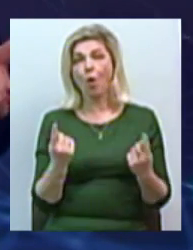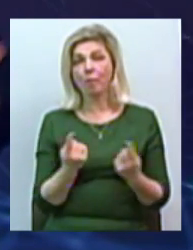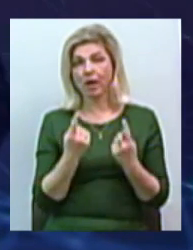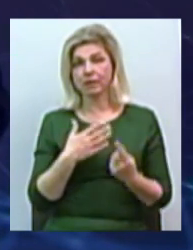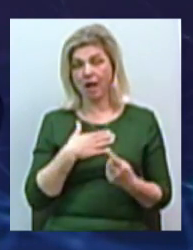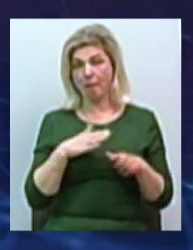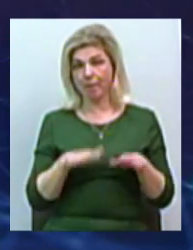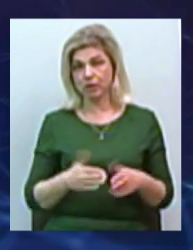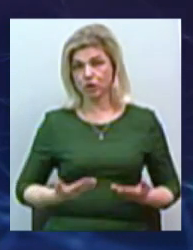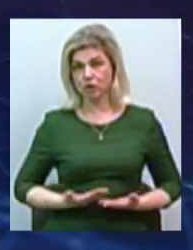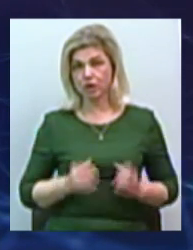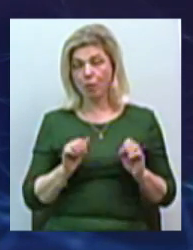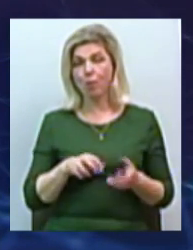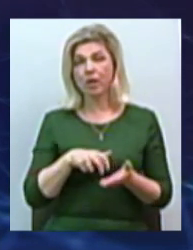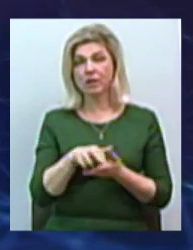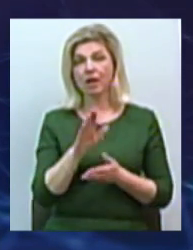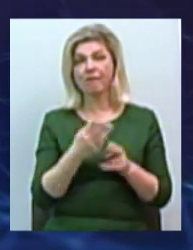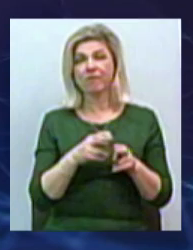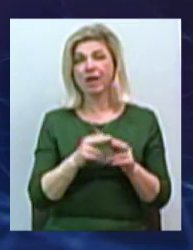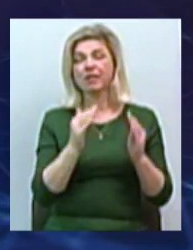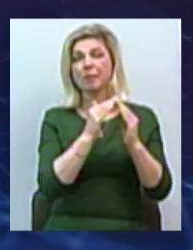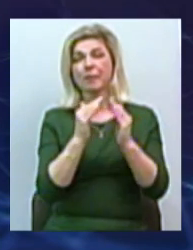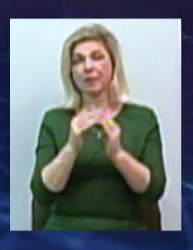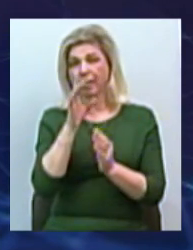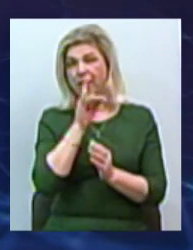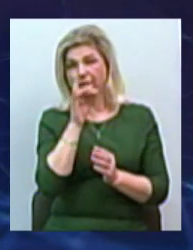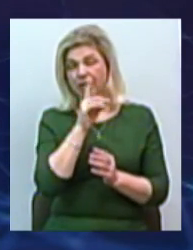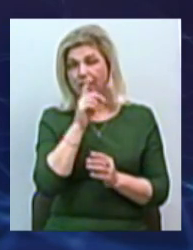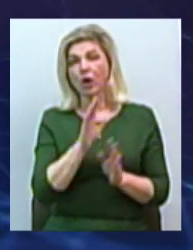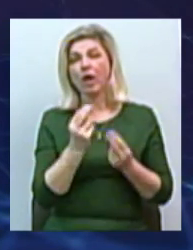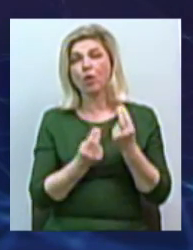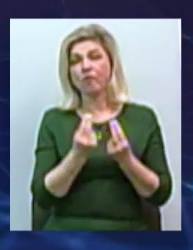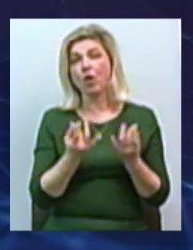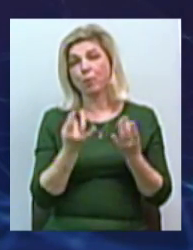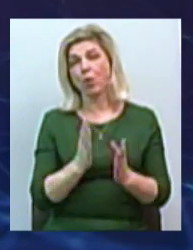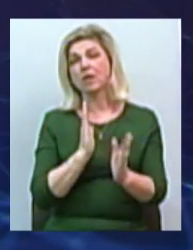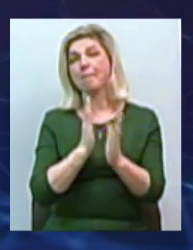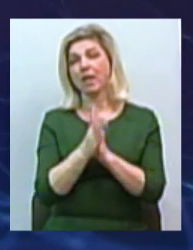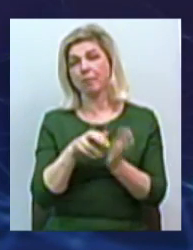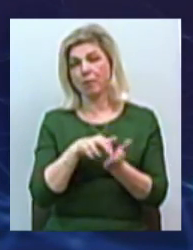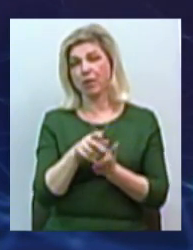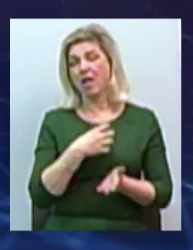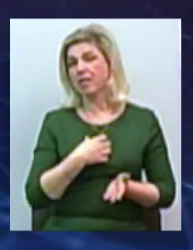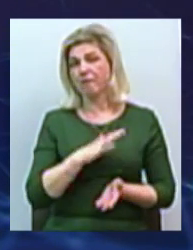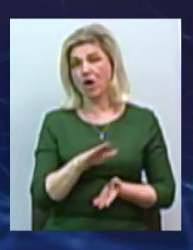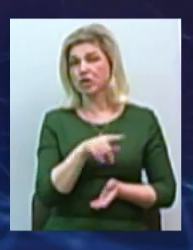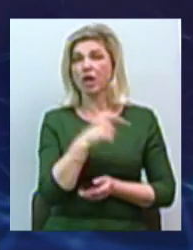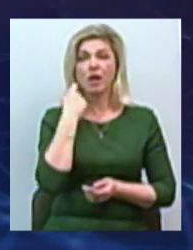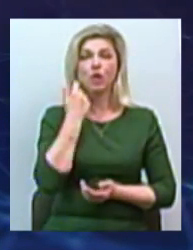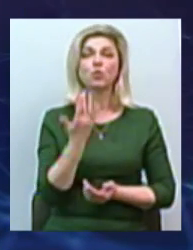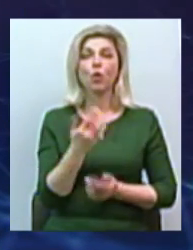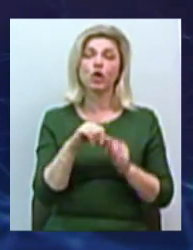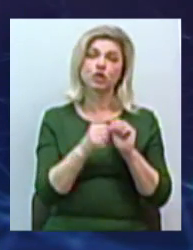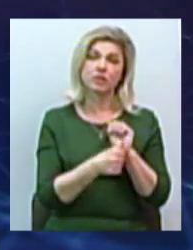наш містний житель мог зайти в ці гандалки, так называемі, игрові, просто проходя мимо. І не важливо, скільки ему, 16 лет, 25